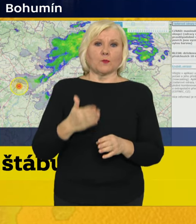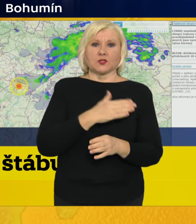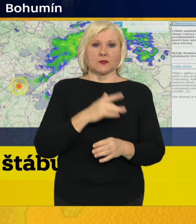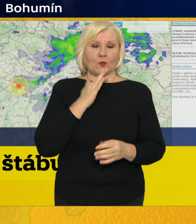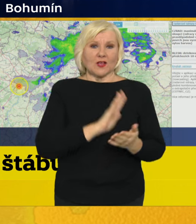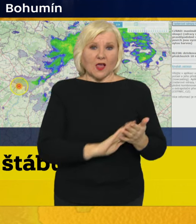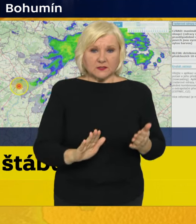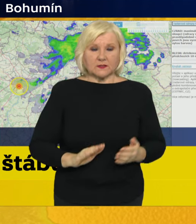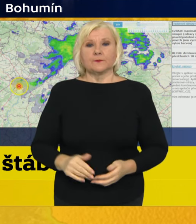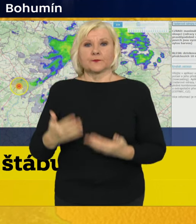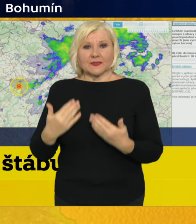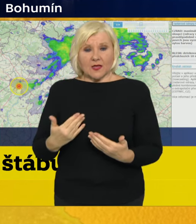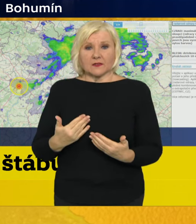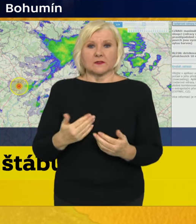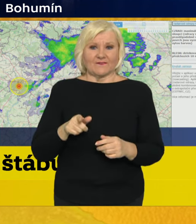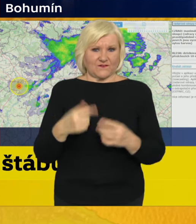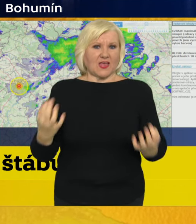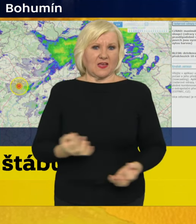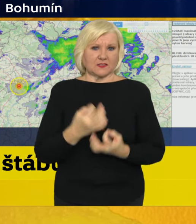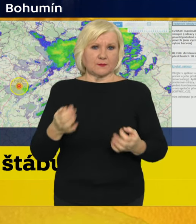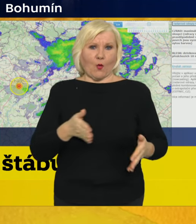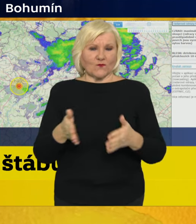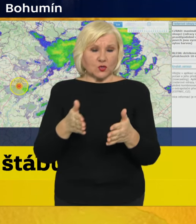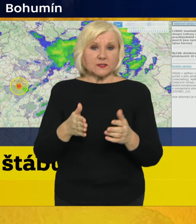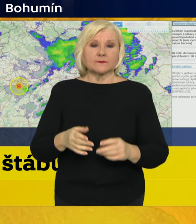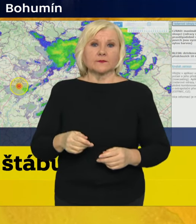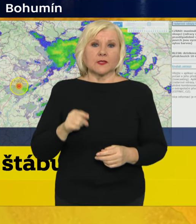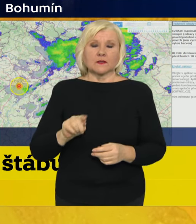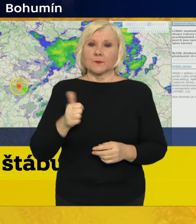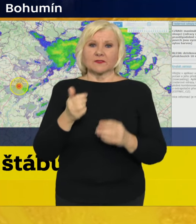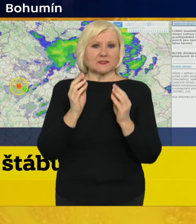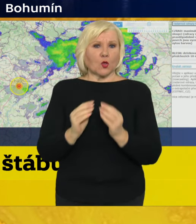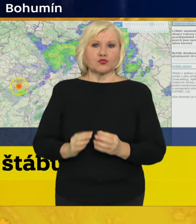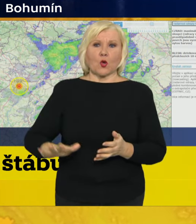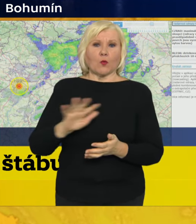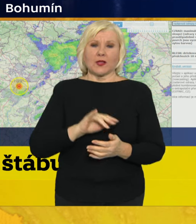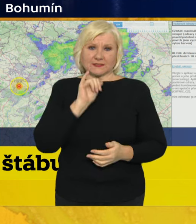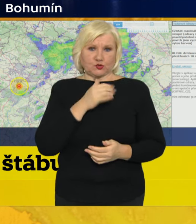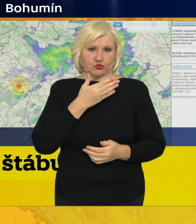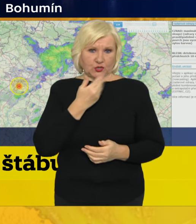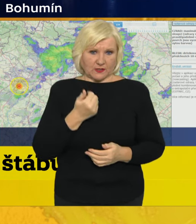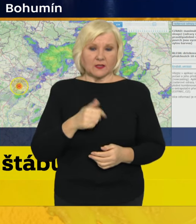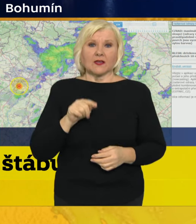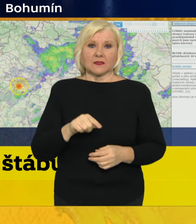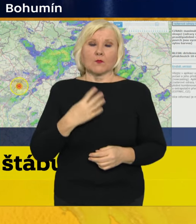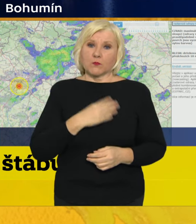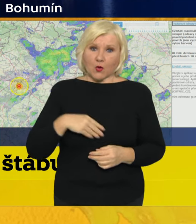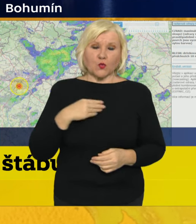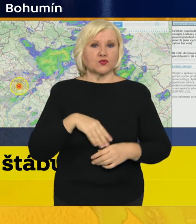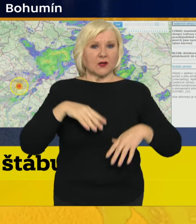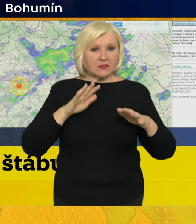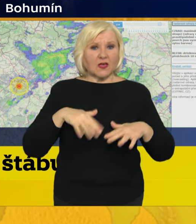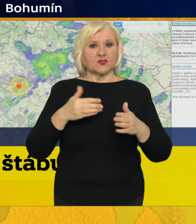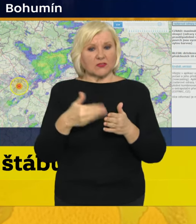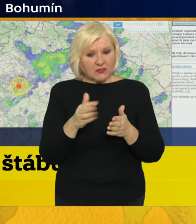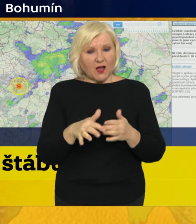Skutečně teďka z hlediska povodí. Ty nejsložitější oblasti jsou na Jihučech, kde nám bohužel ten dešť se trval